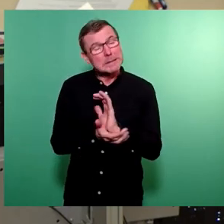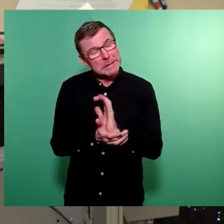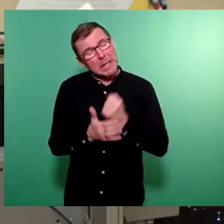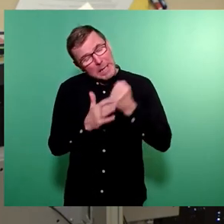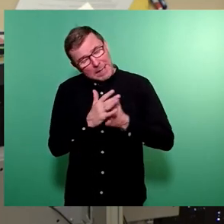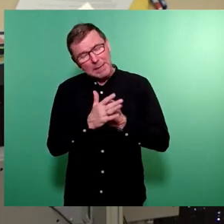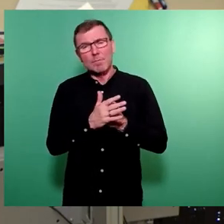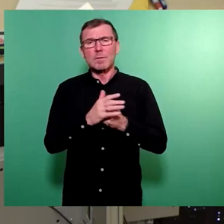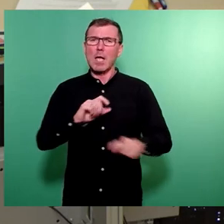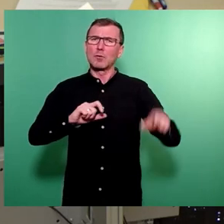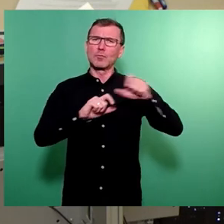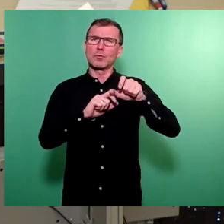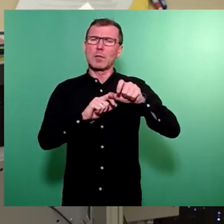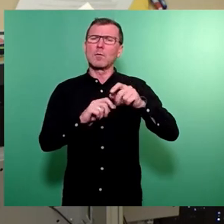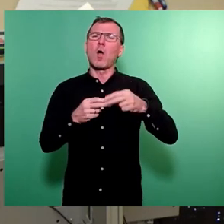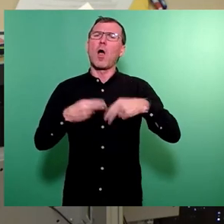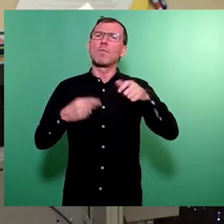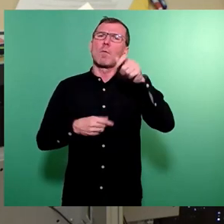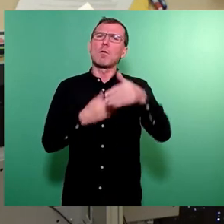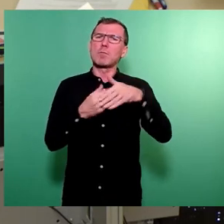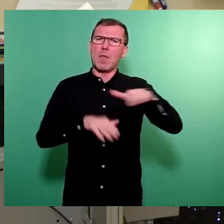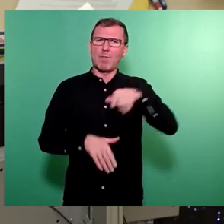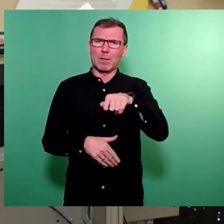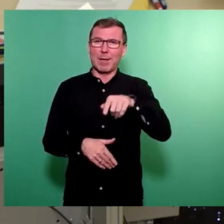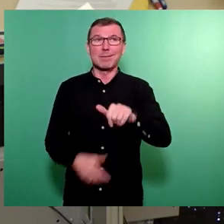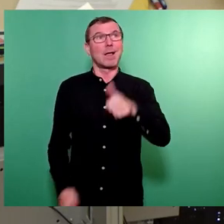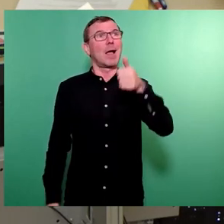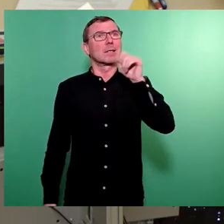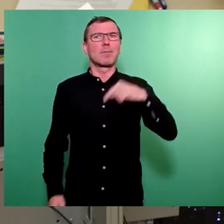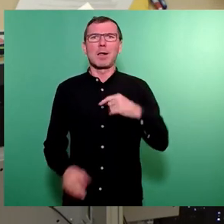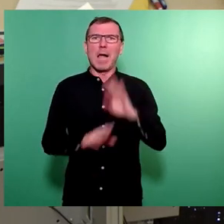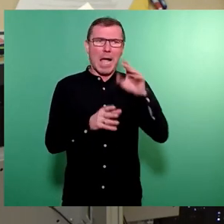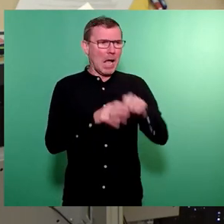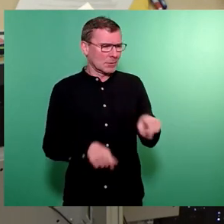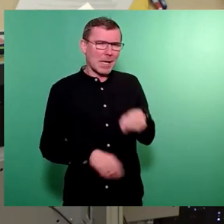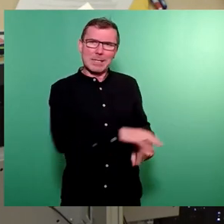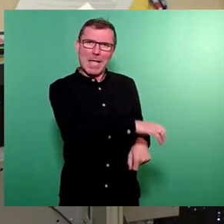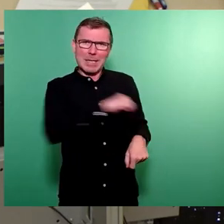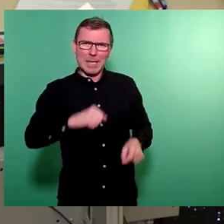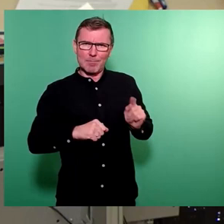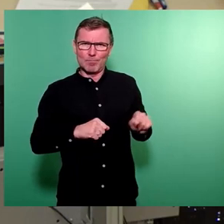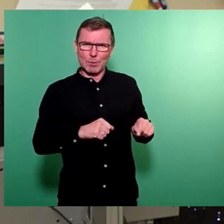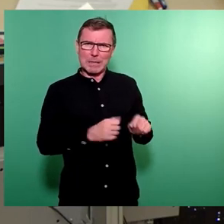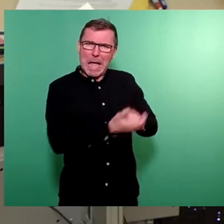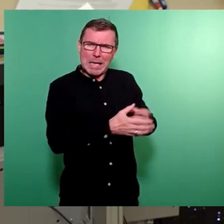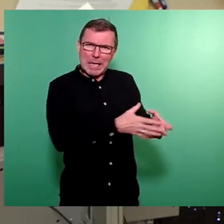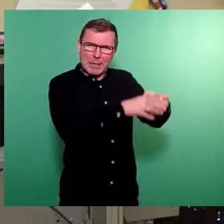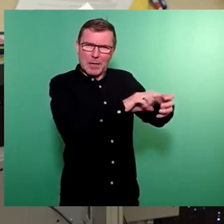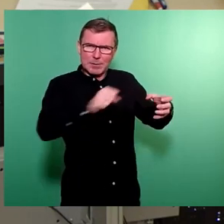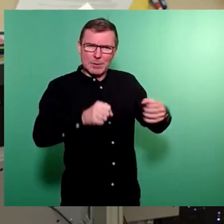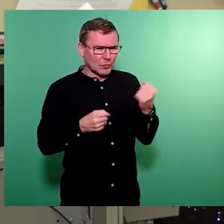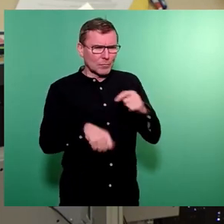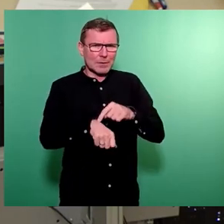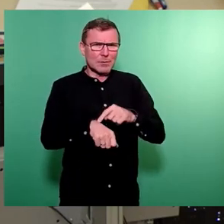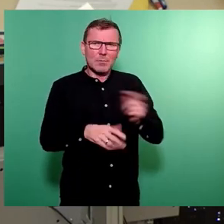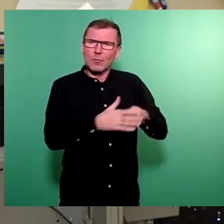Zuschüsse für den öffentlichen Personennahverkehr, die wir jetzt zum ersten Mal aus dem Kernhaushalt nehmen müssen, in dieser schwierigen Situation nicht zur Disposition